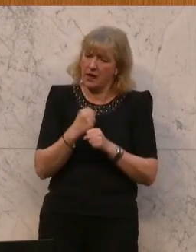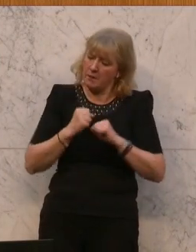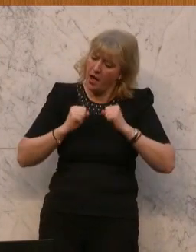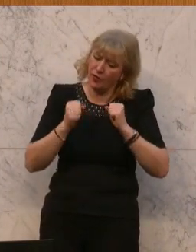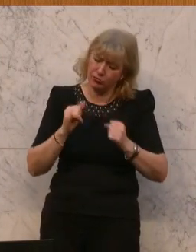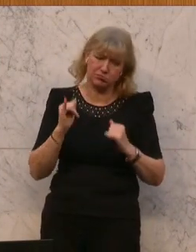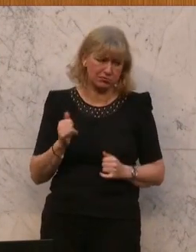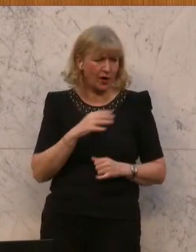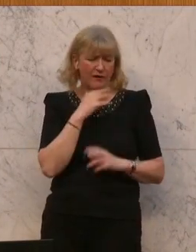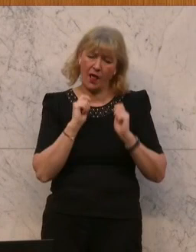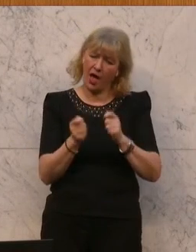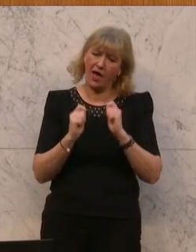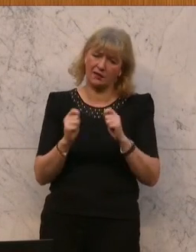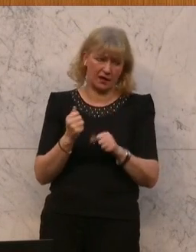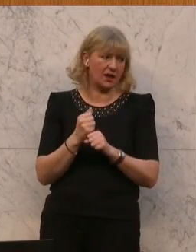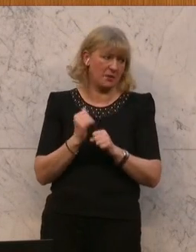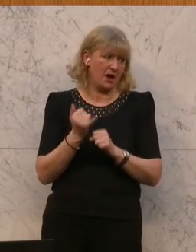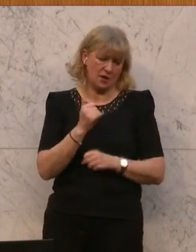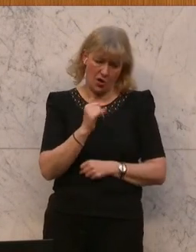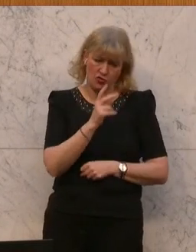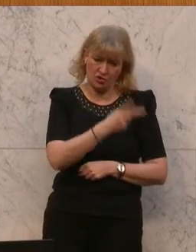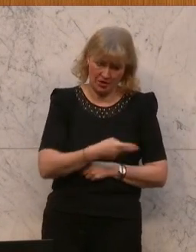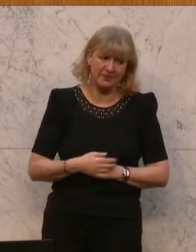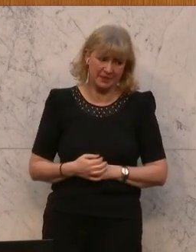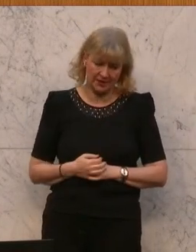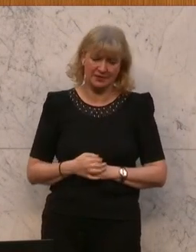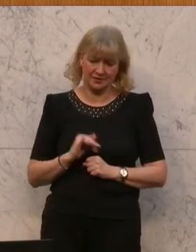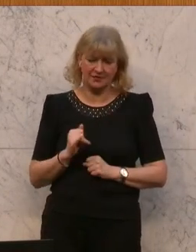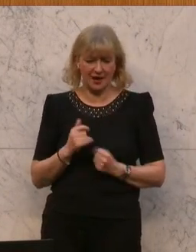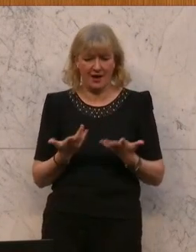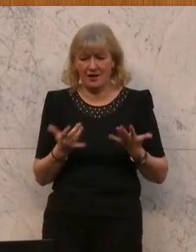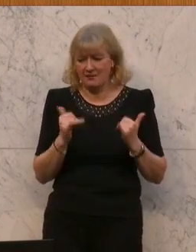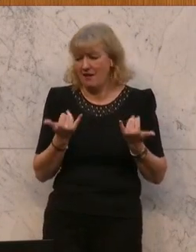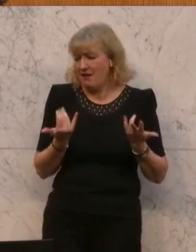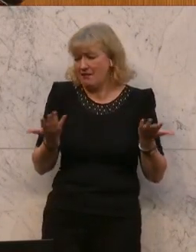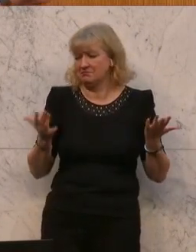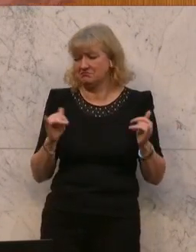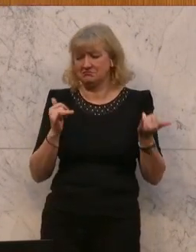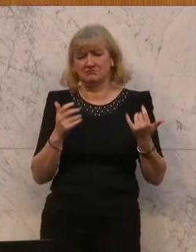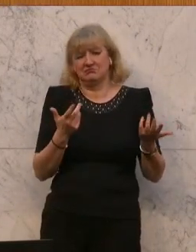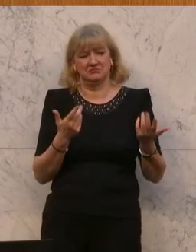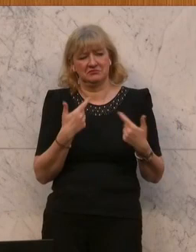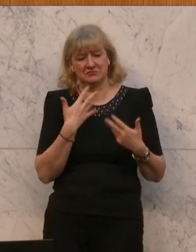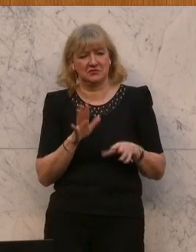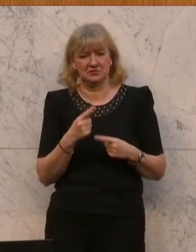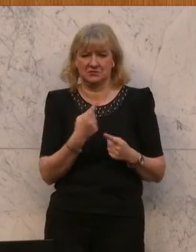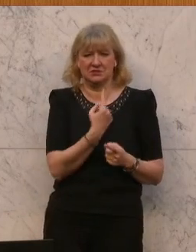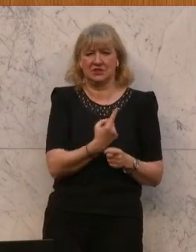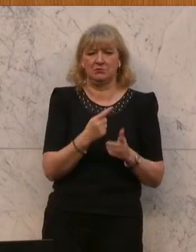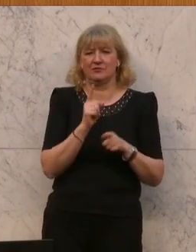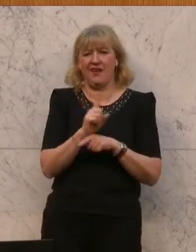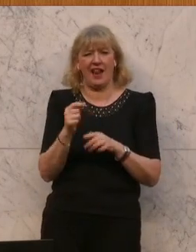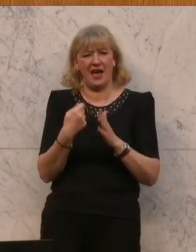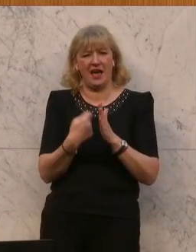unendlich viele Anträge gestellt. Und es ist ausgesprochen billig zu sagen, ihr habt so einen eigenen Völler repariert, jetzt